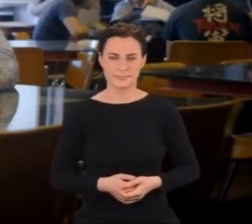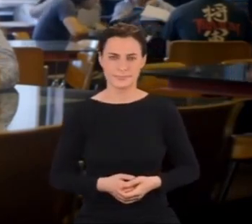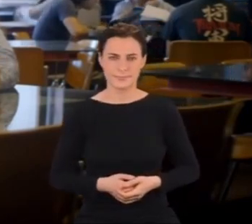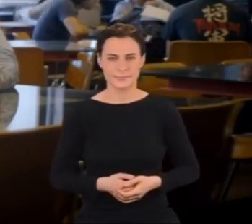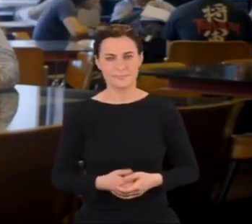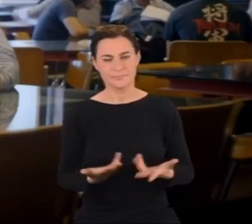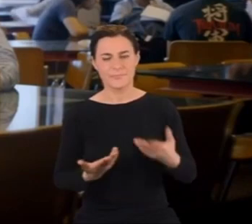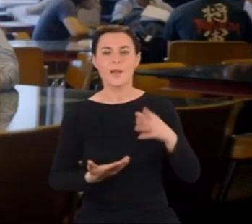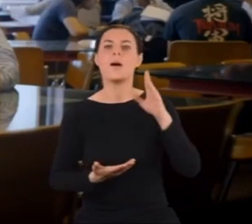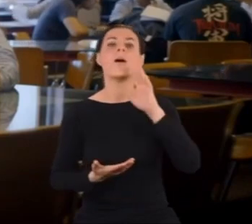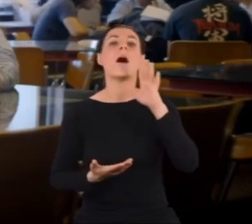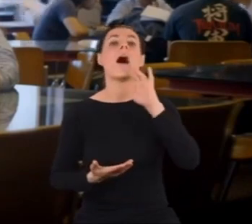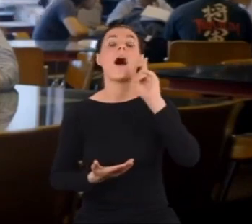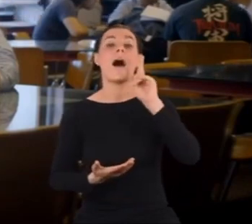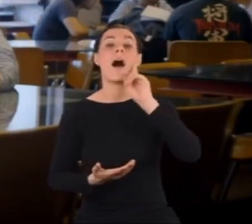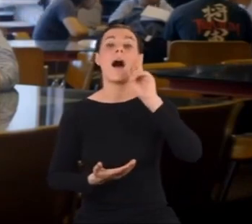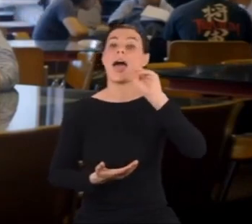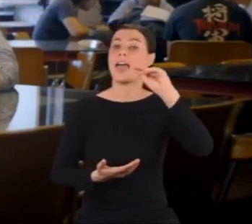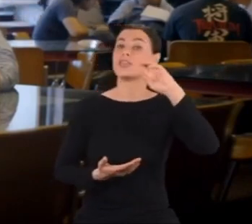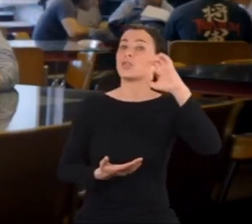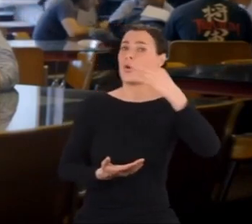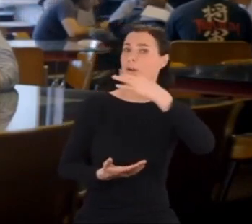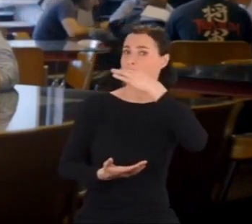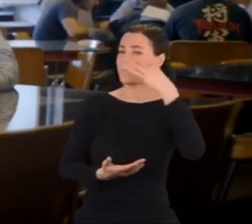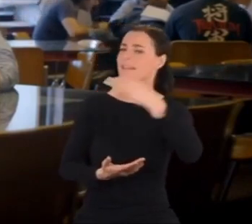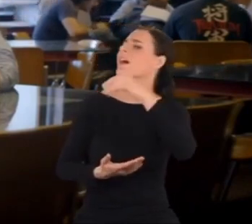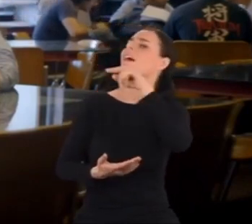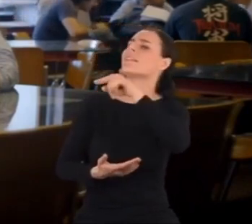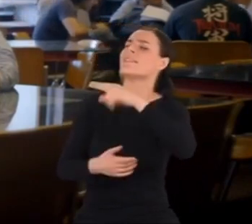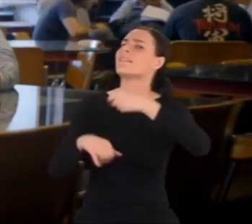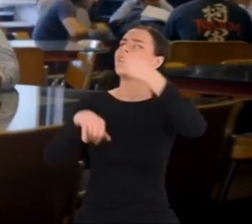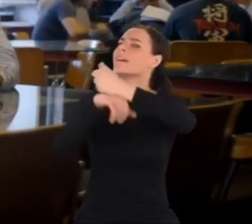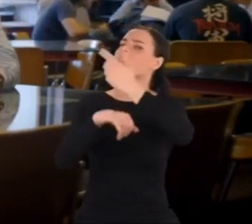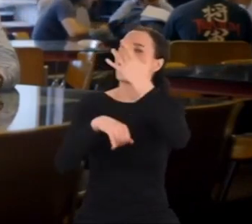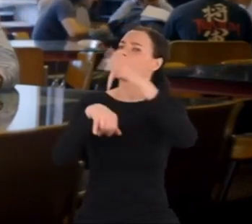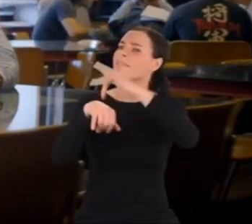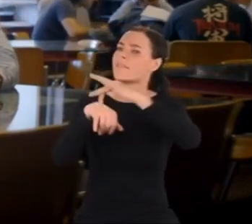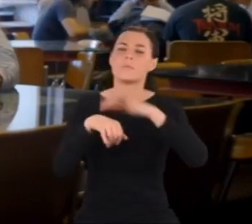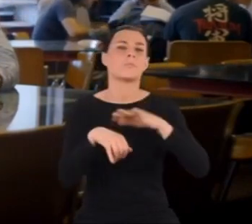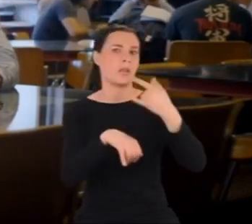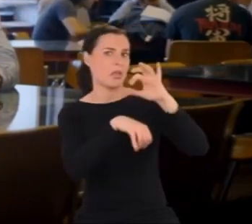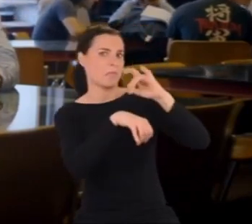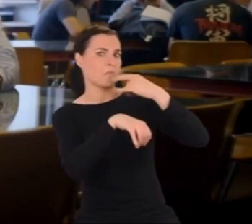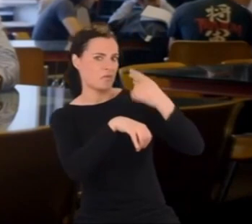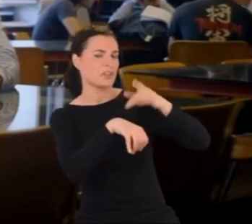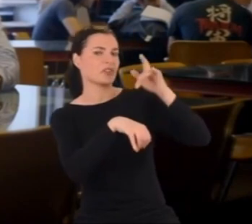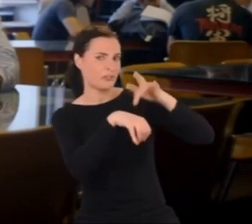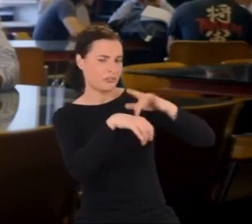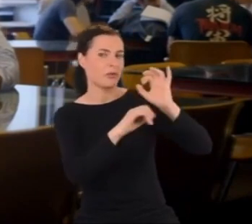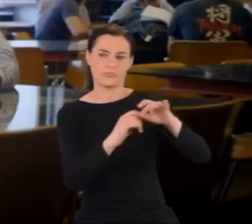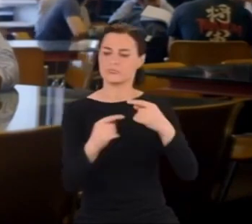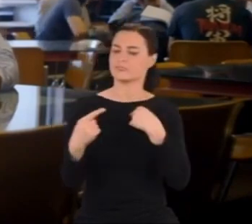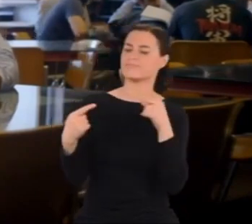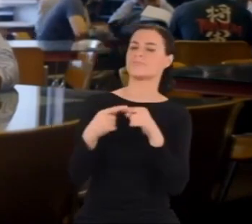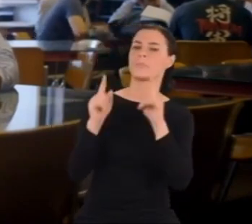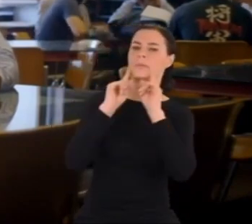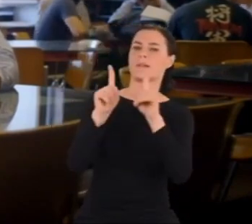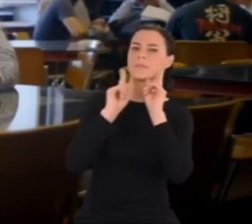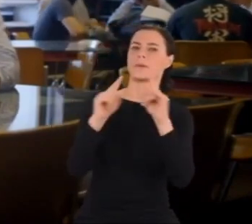Podobno Ettore spytał, jakie parametry pan otrzymał. Fermi podał je, a Majorana potwierdził, zgadza się.